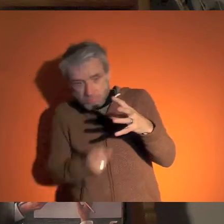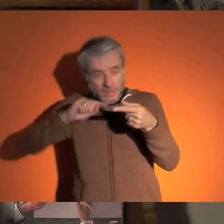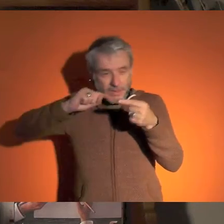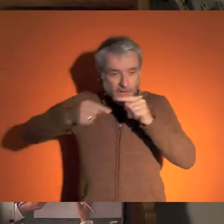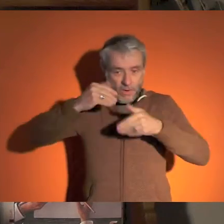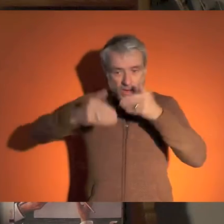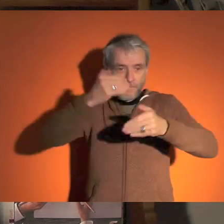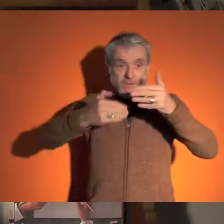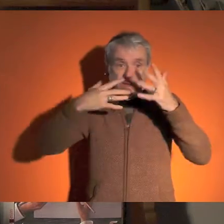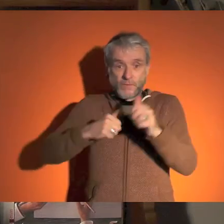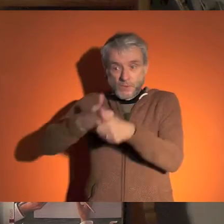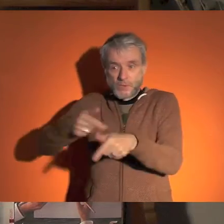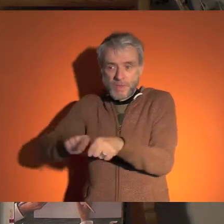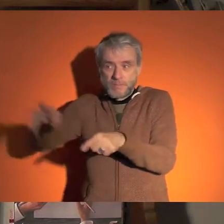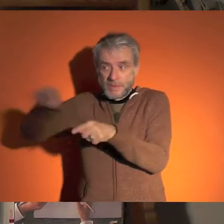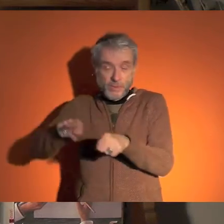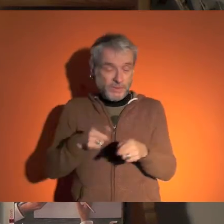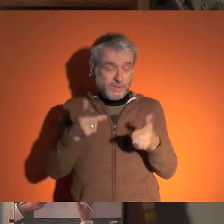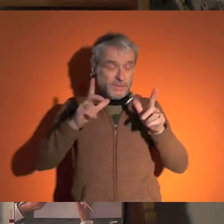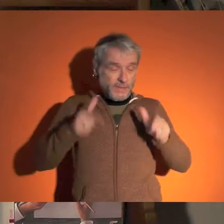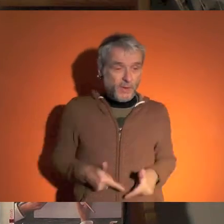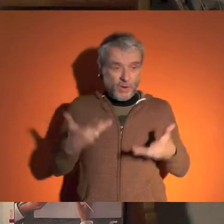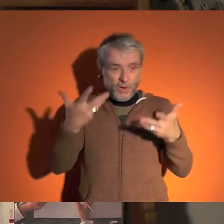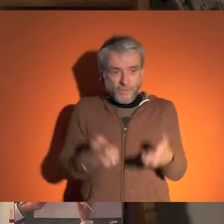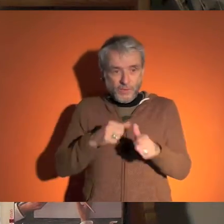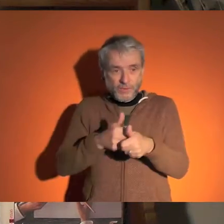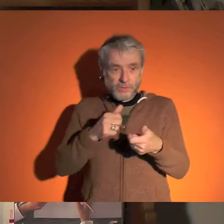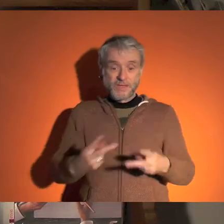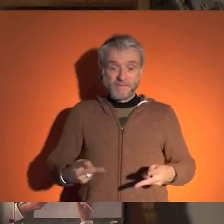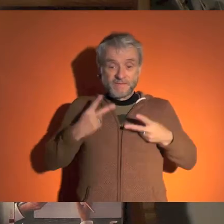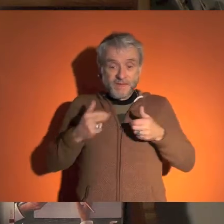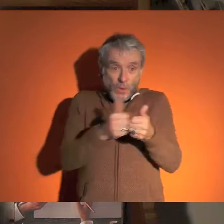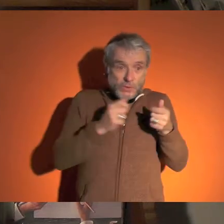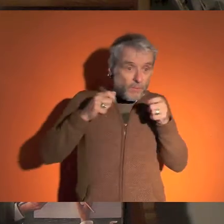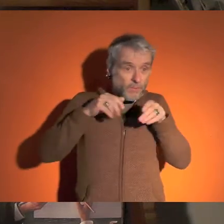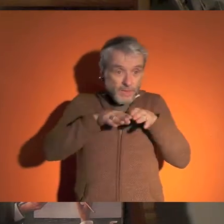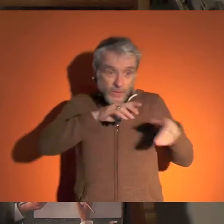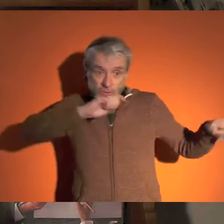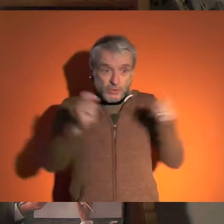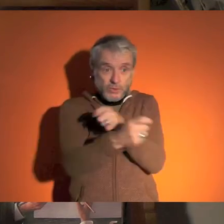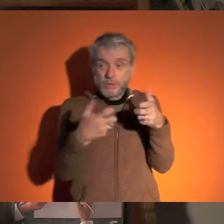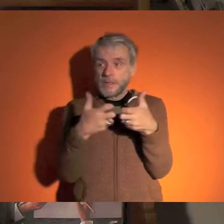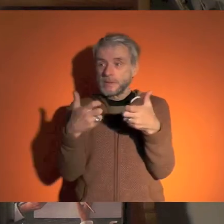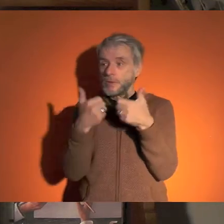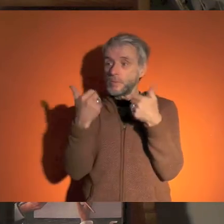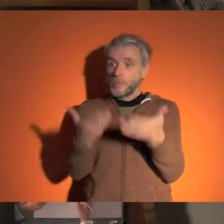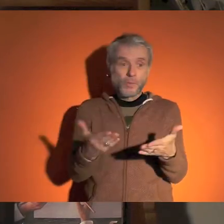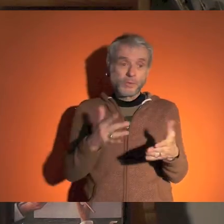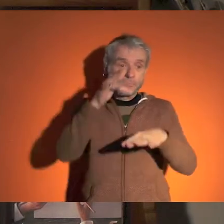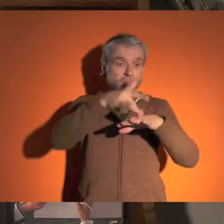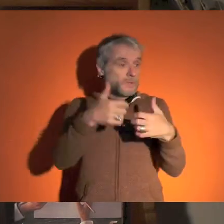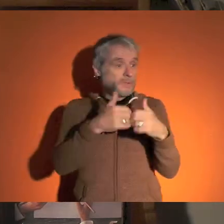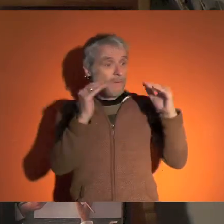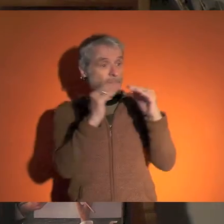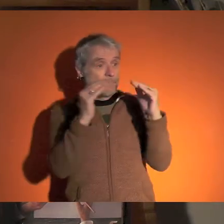tous les endroits où le dialogue a avancé, sur toutes les écoles qui ont permis de créer une nouvelle forme de vivre ensemble, en proposant par